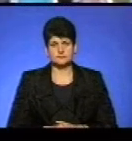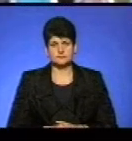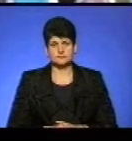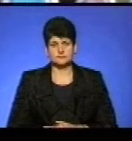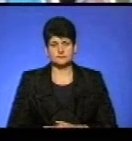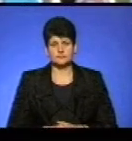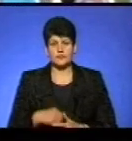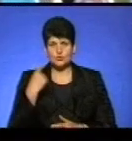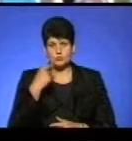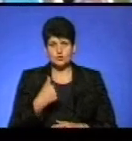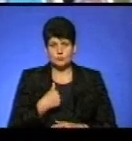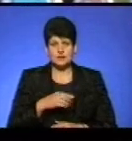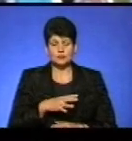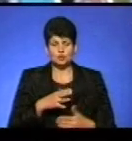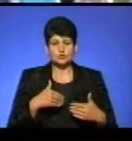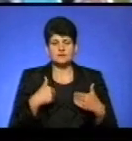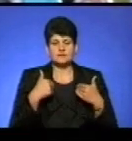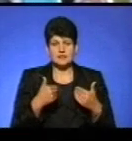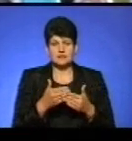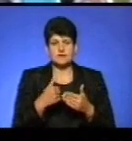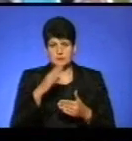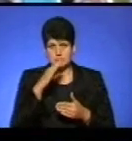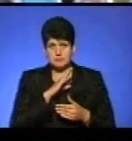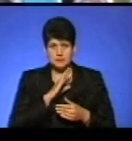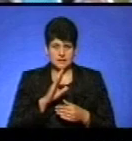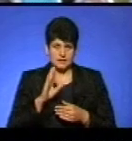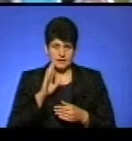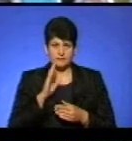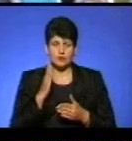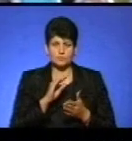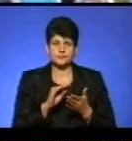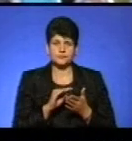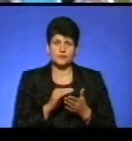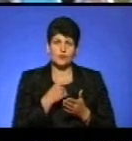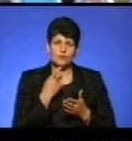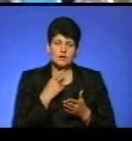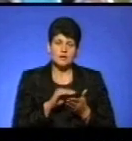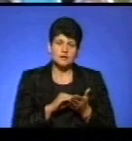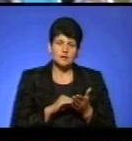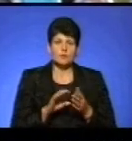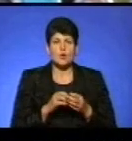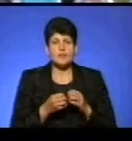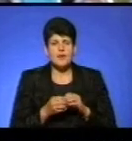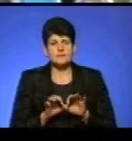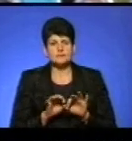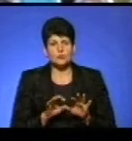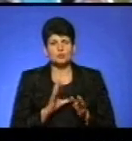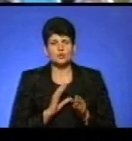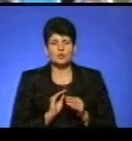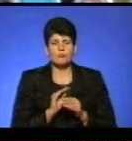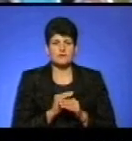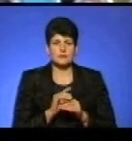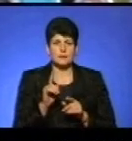Особисто до мене було звернення від батьків, в якому зазначалася їхня проблема. Також був додаваний пункт, що